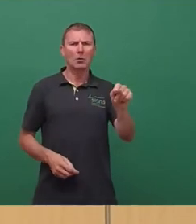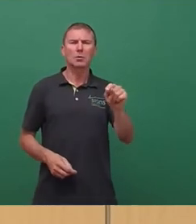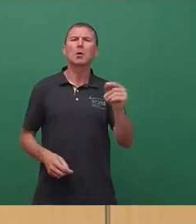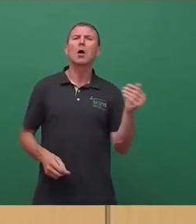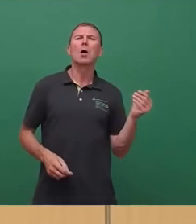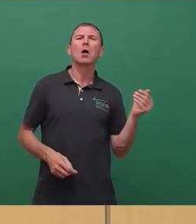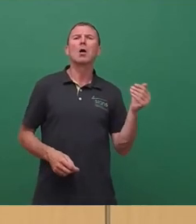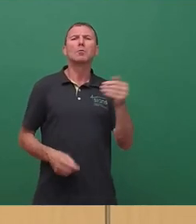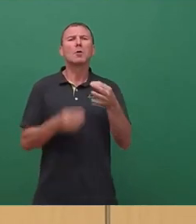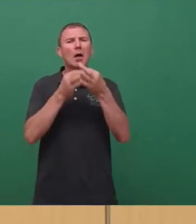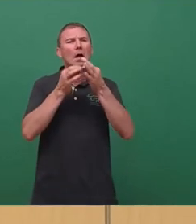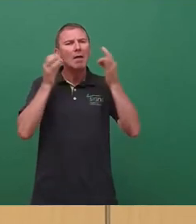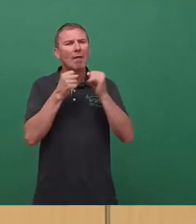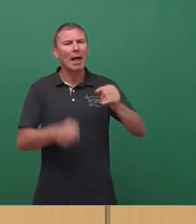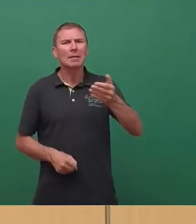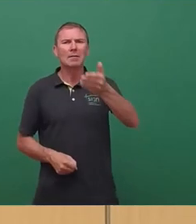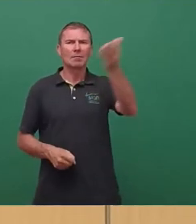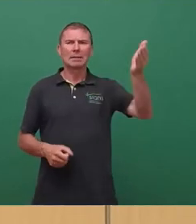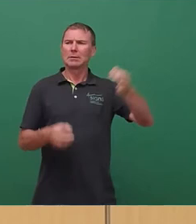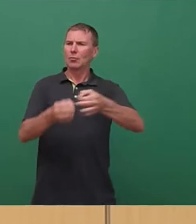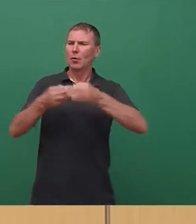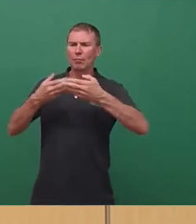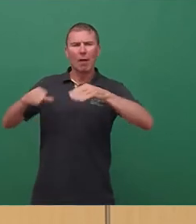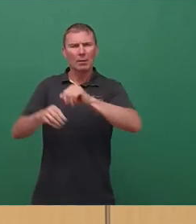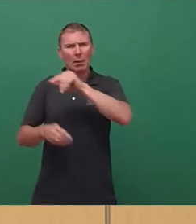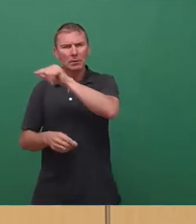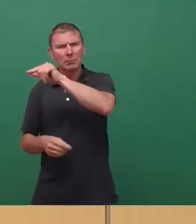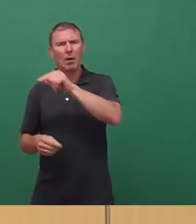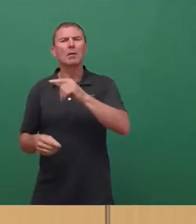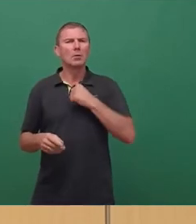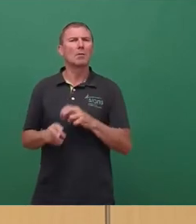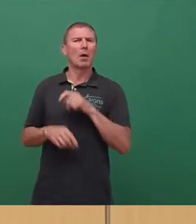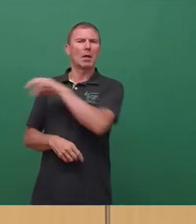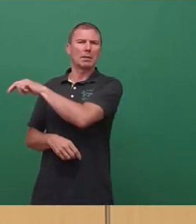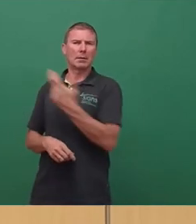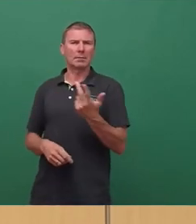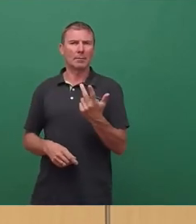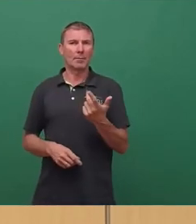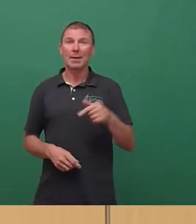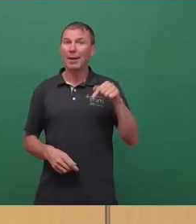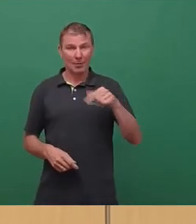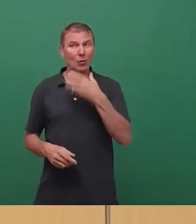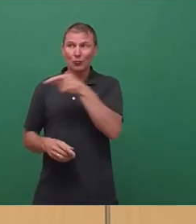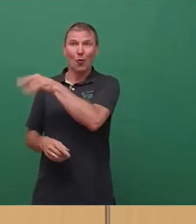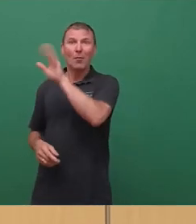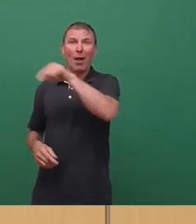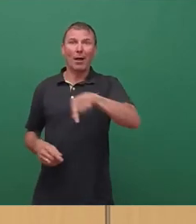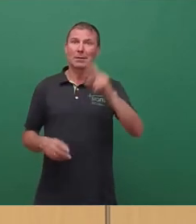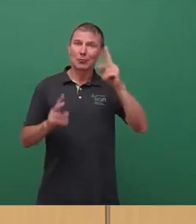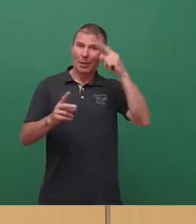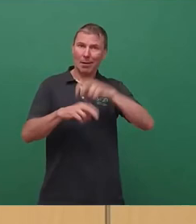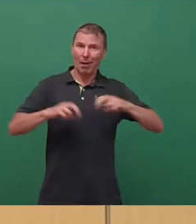Weinfest oder auch die Eröffnung des Weihnachtsmarktes vorgezogen. Vergnüglicher war das allemal. Heute